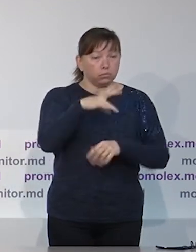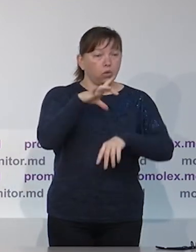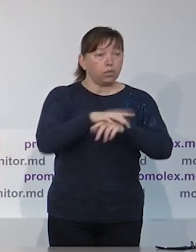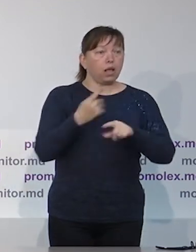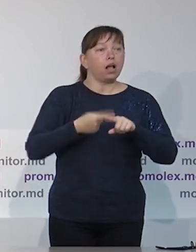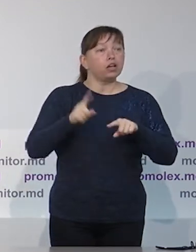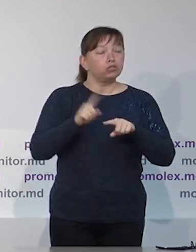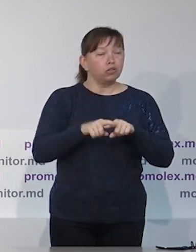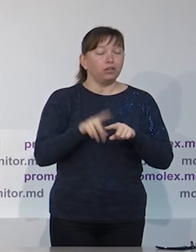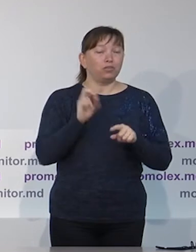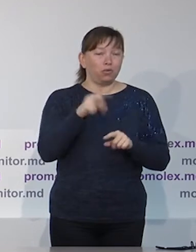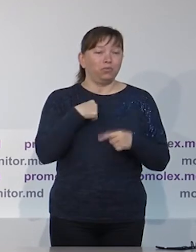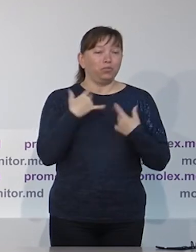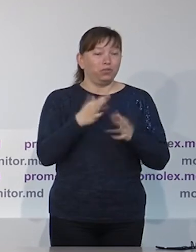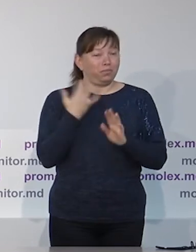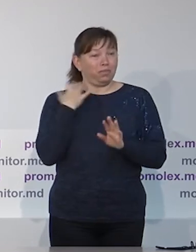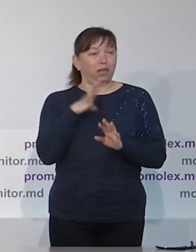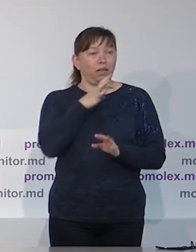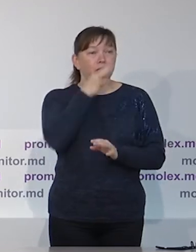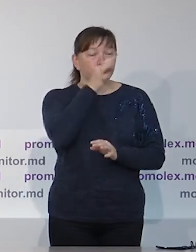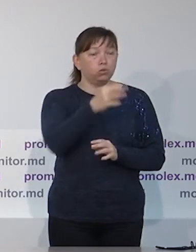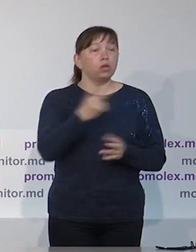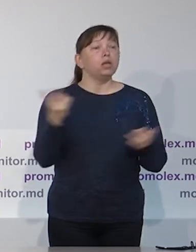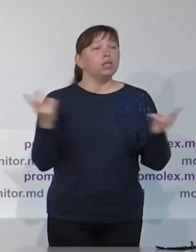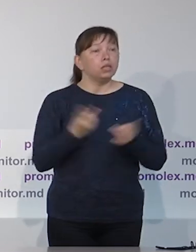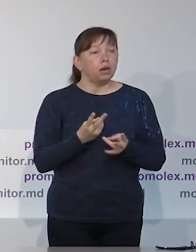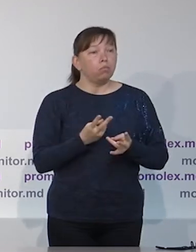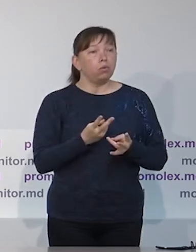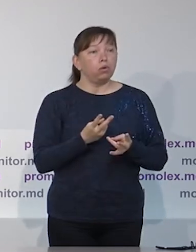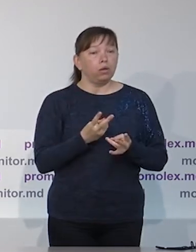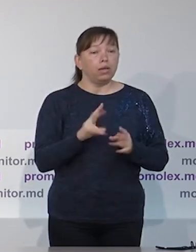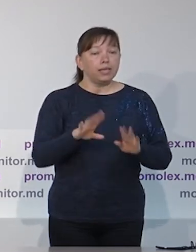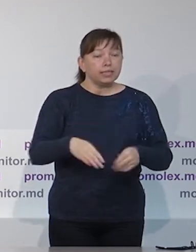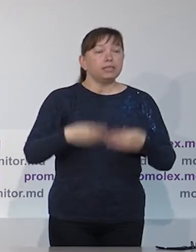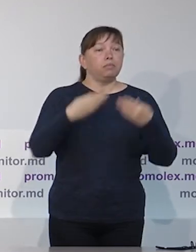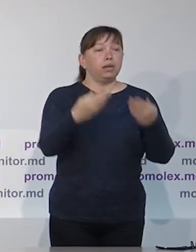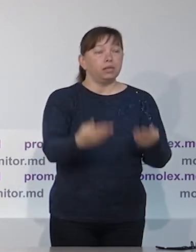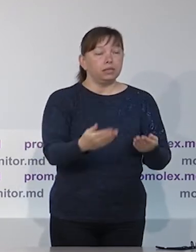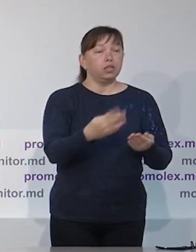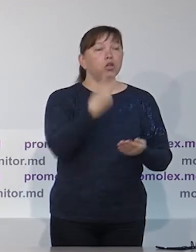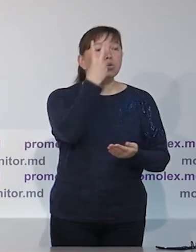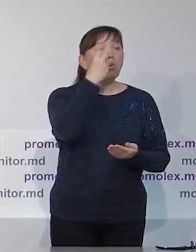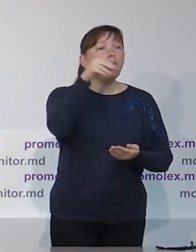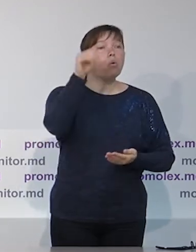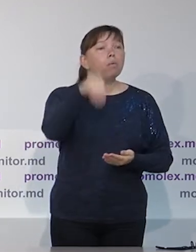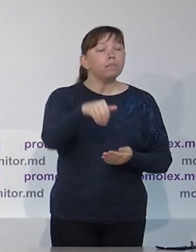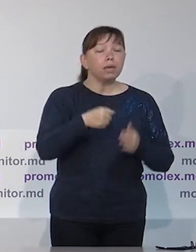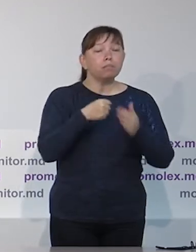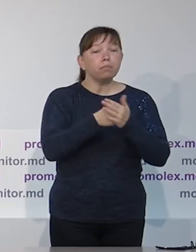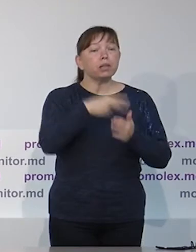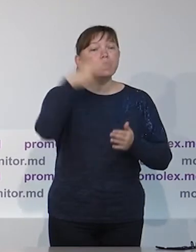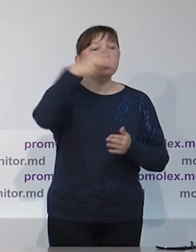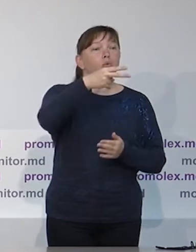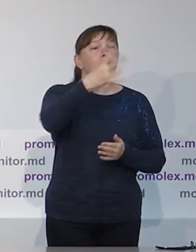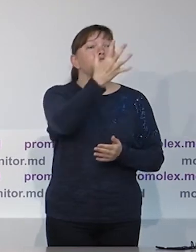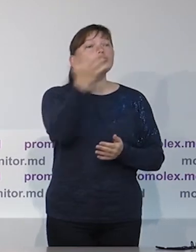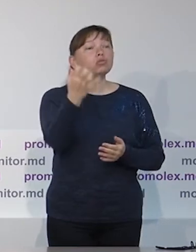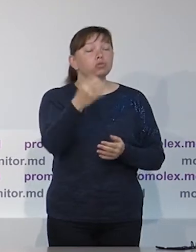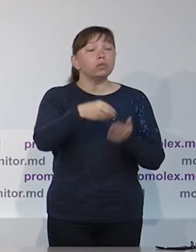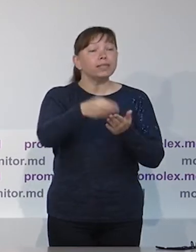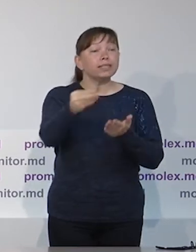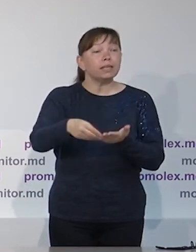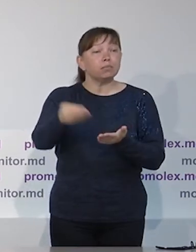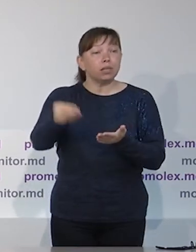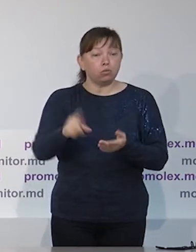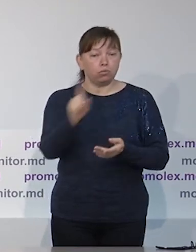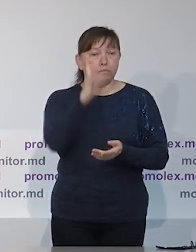независимых кандидатах или независимых избирательных конкурентах, то мы отметим, что, как я уже сказал,